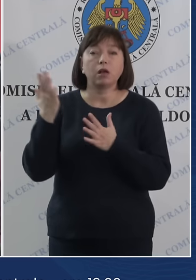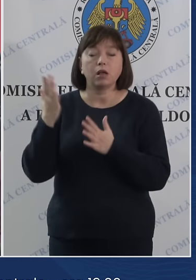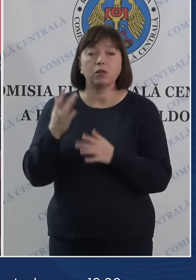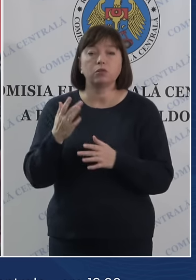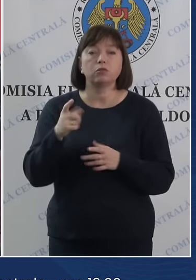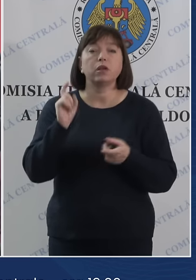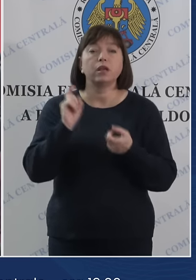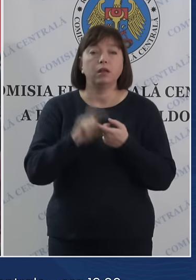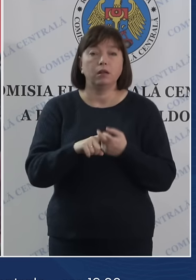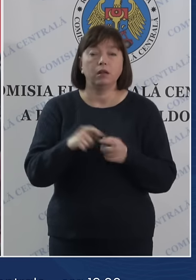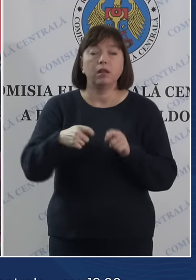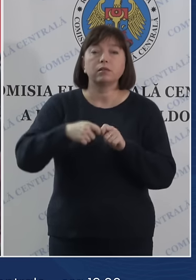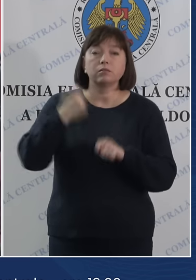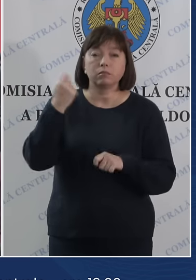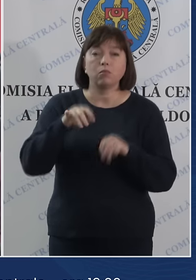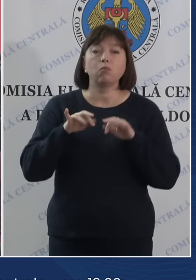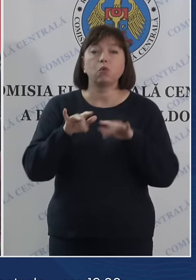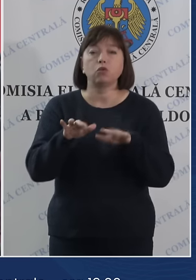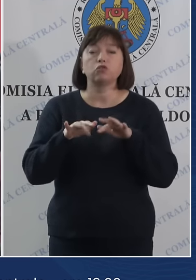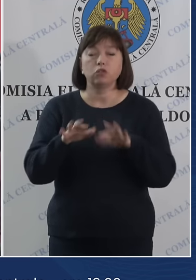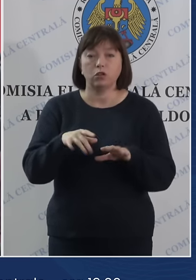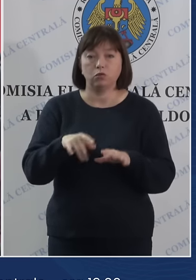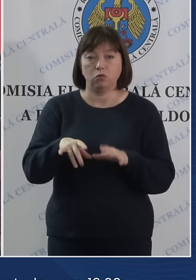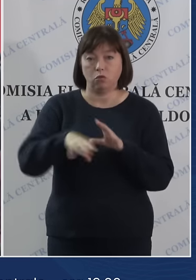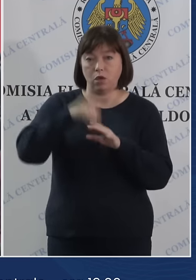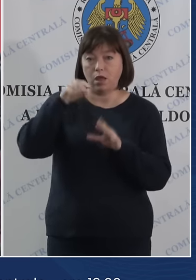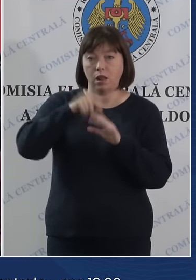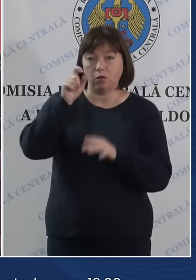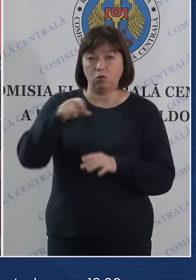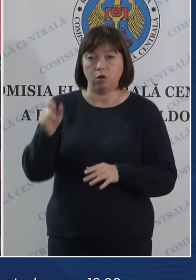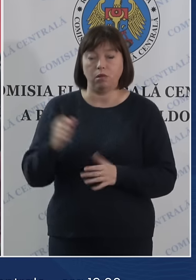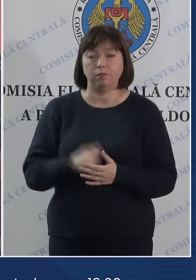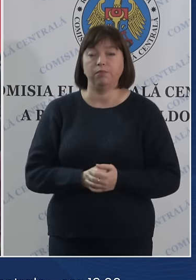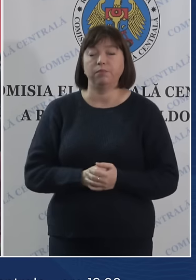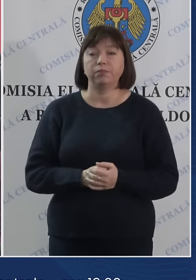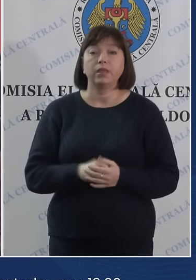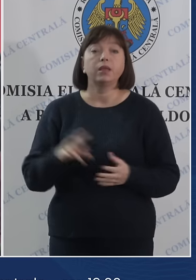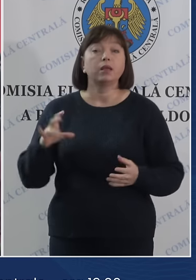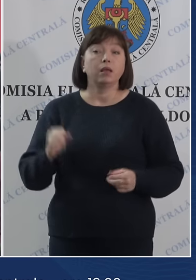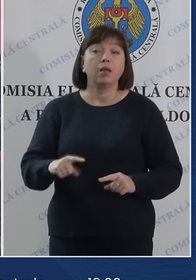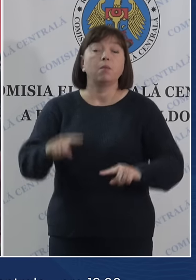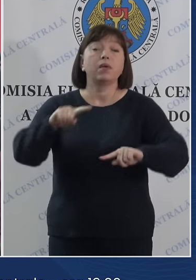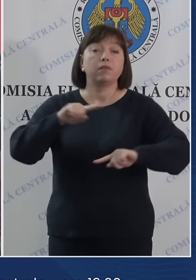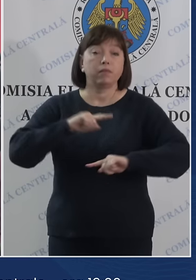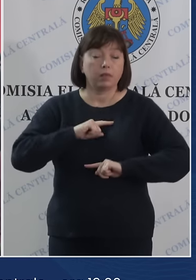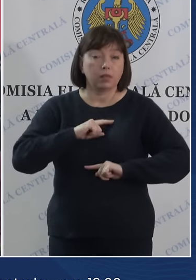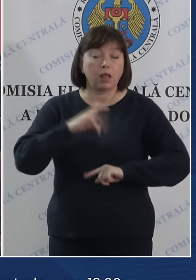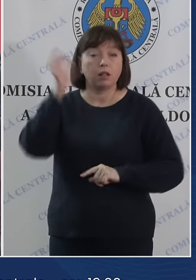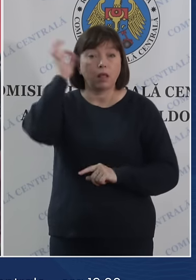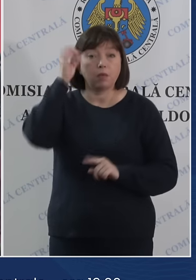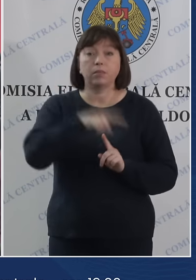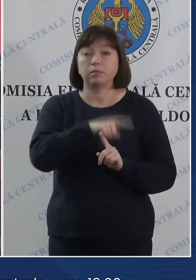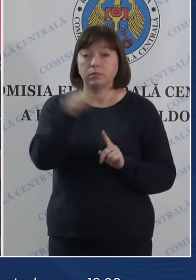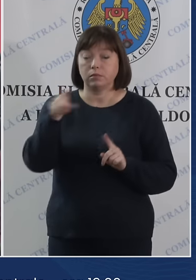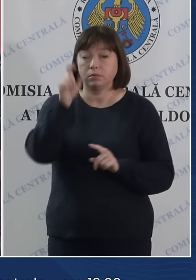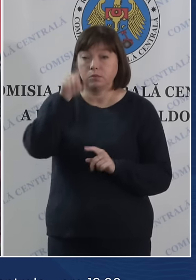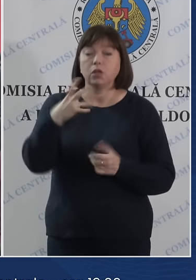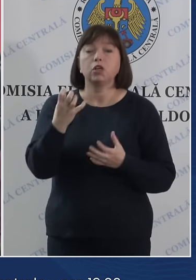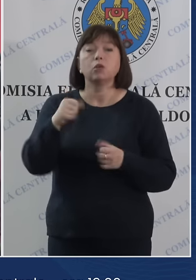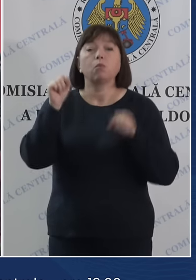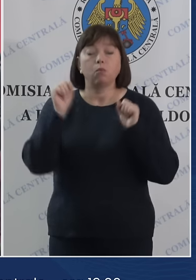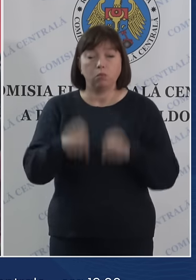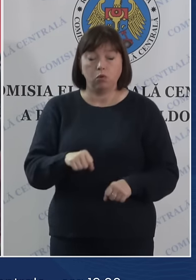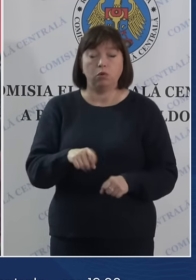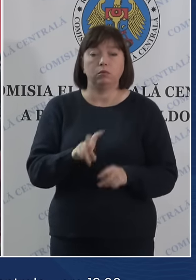privind încălcări ale procesului electoral. Pe final, amintim alegătorilor că pot